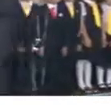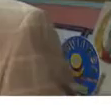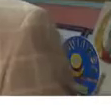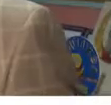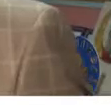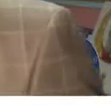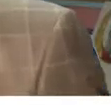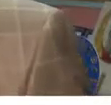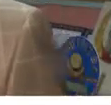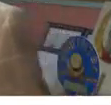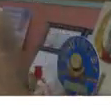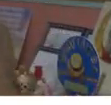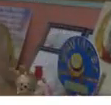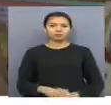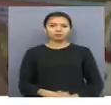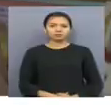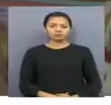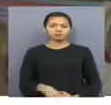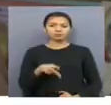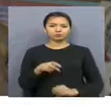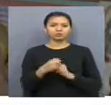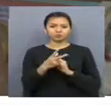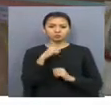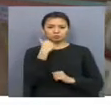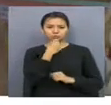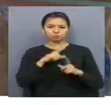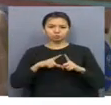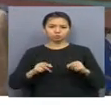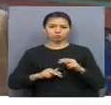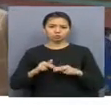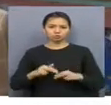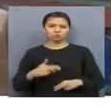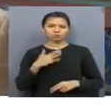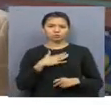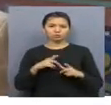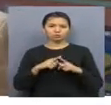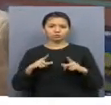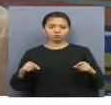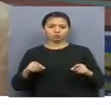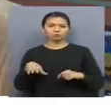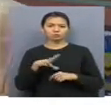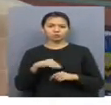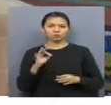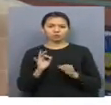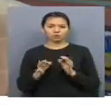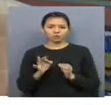Мектеп 2013 жылы салынған мектепіміз жағдай жақсын,